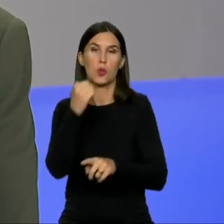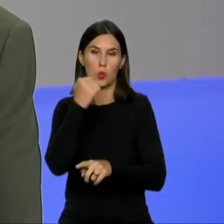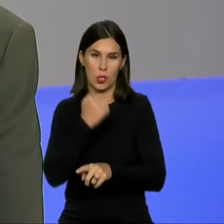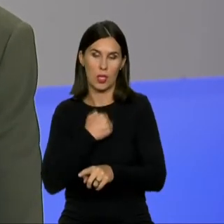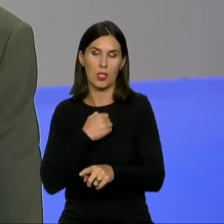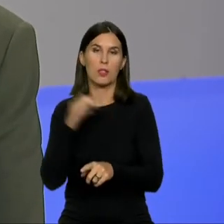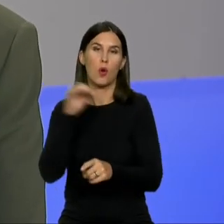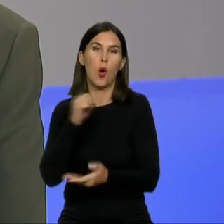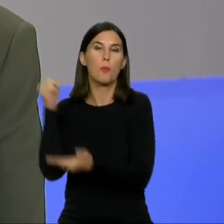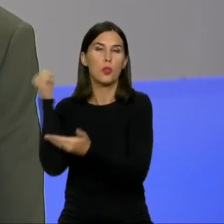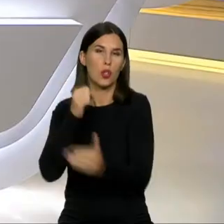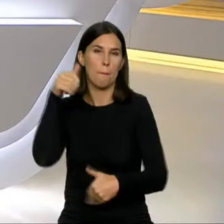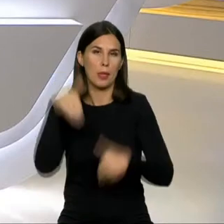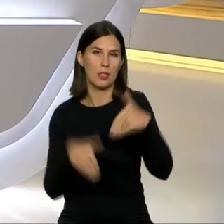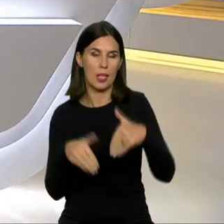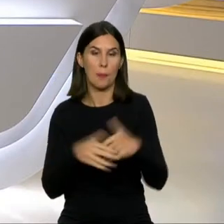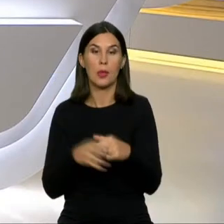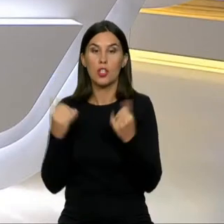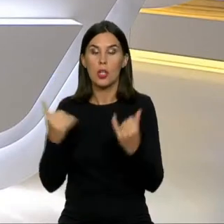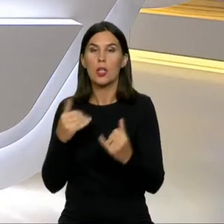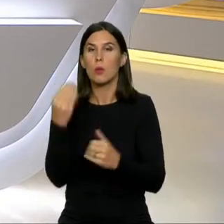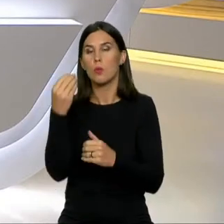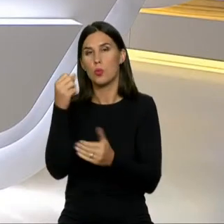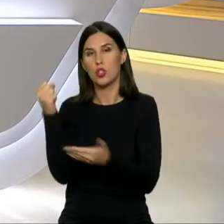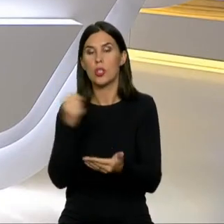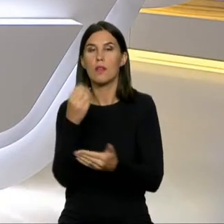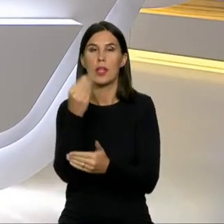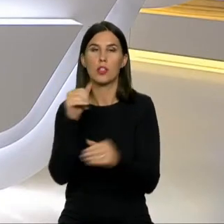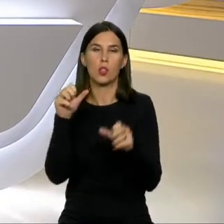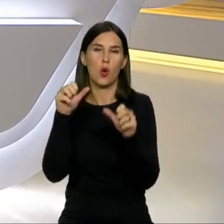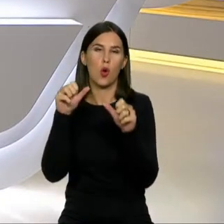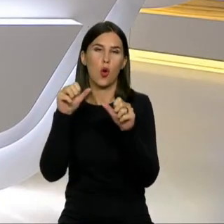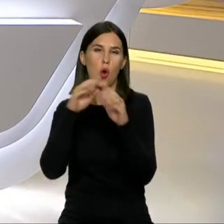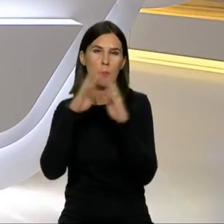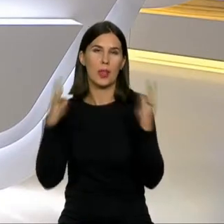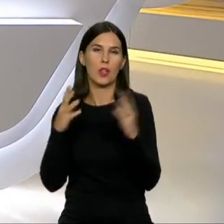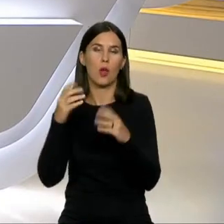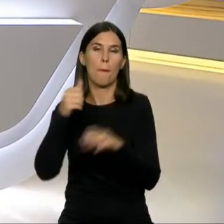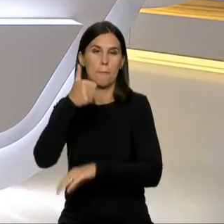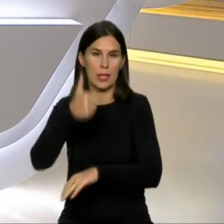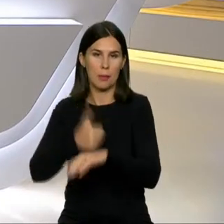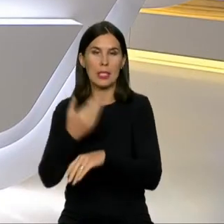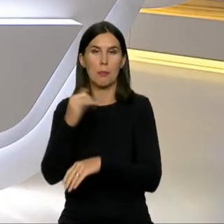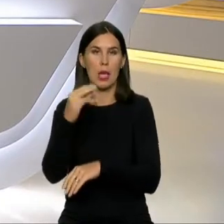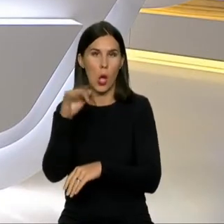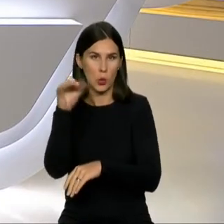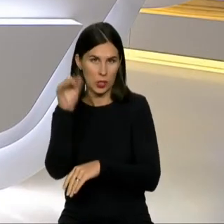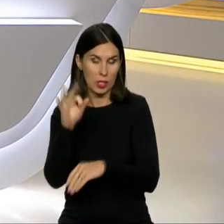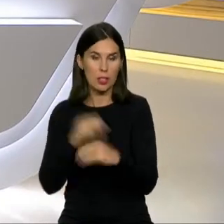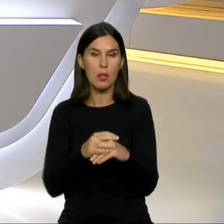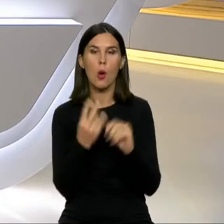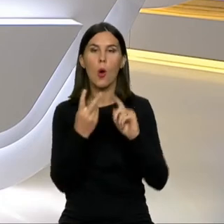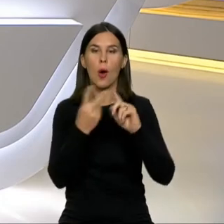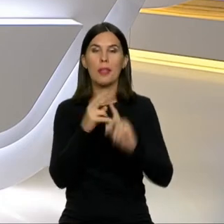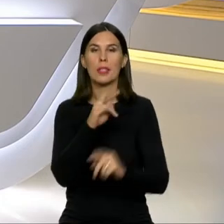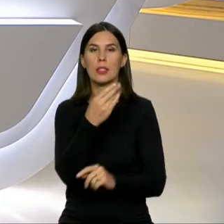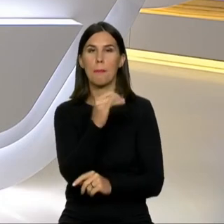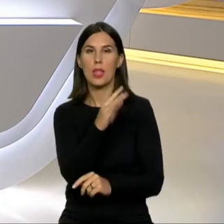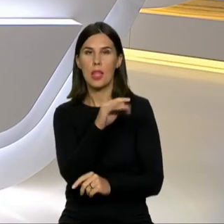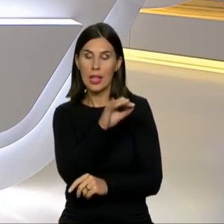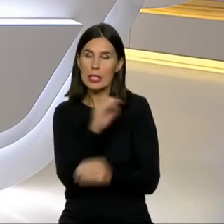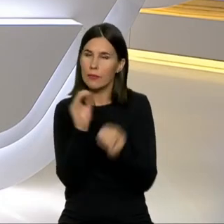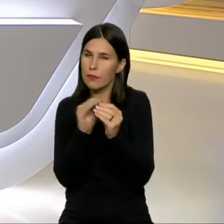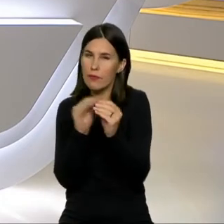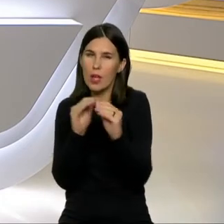studijoje yra Seimo biudžeto ir finansų komiteto pirmininkas iš konservatorių partijos Micholas Majauskas ir Vytautas Mitalas iš to paties